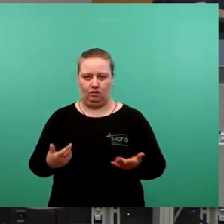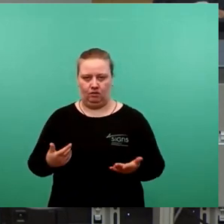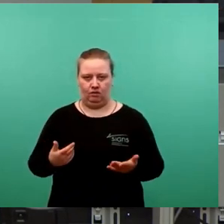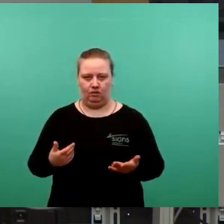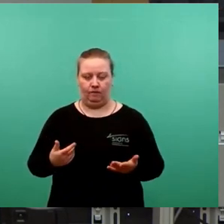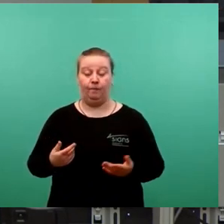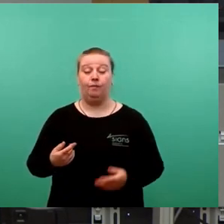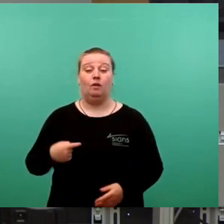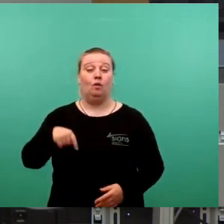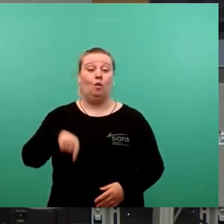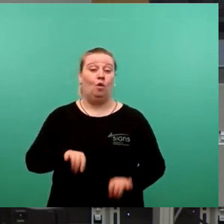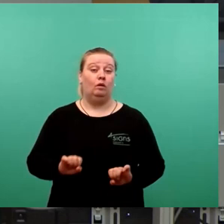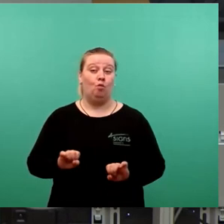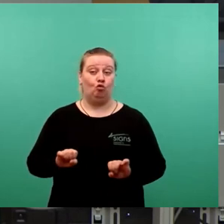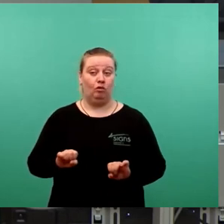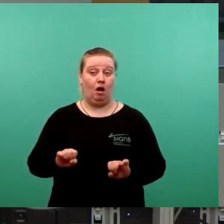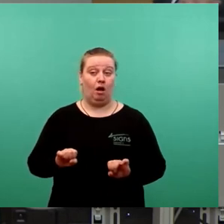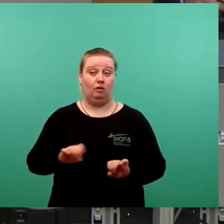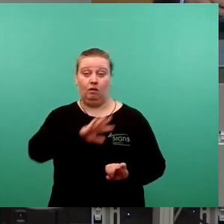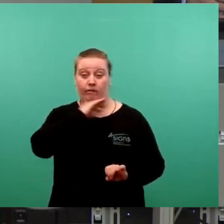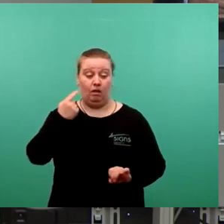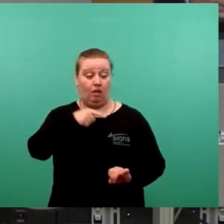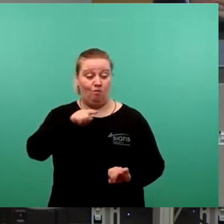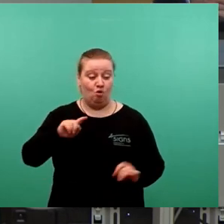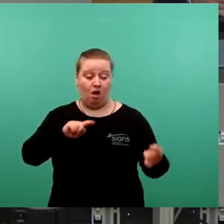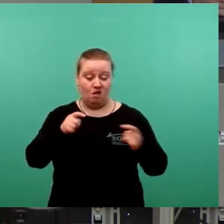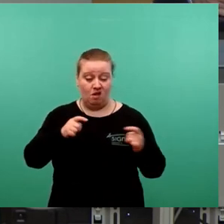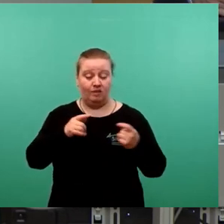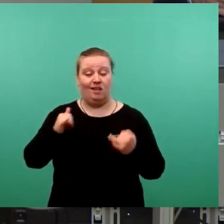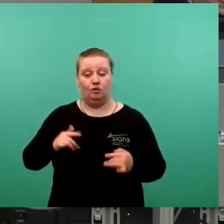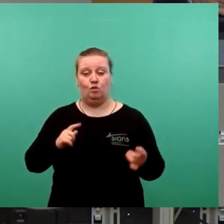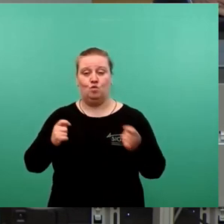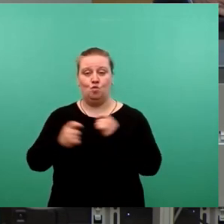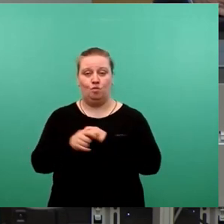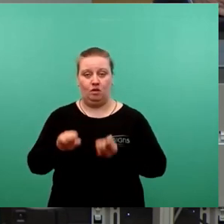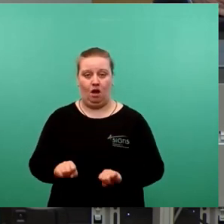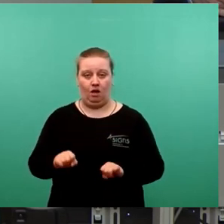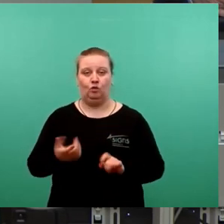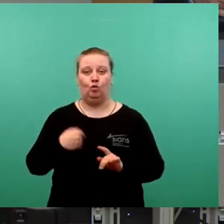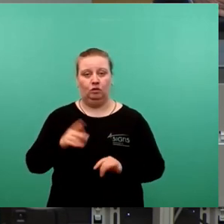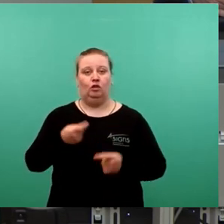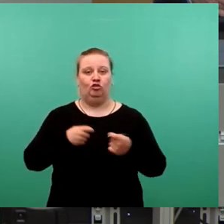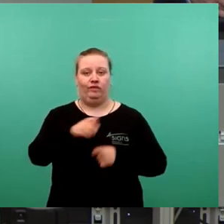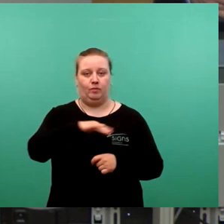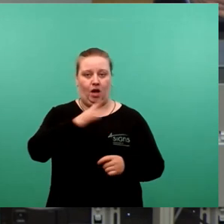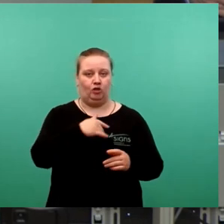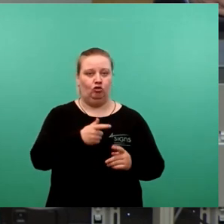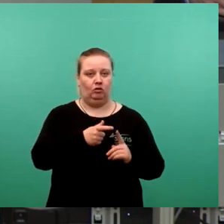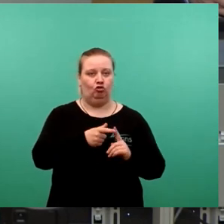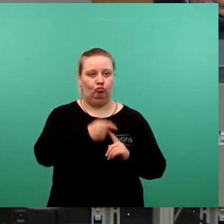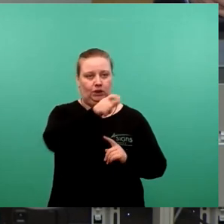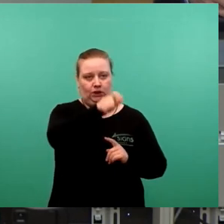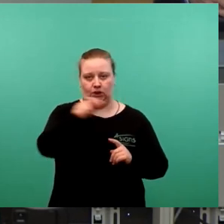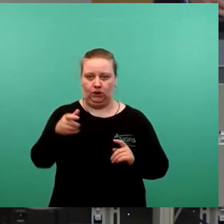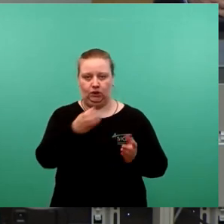heute die Gelegenheit, eine Monate während der Hängepartie zu ändern und endlich die Spitzen der Geschäftsbereiche mit neuen inhaltlichen